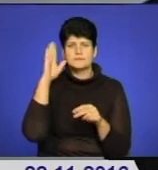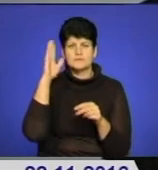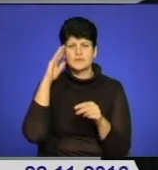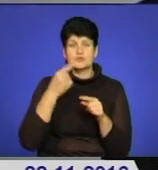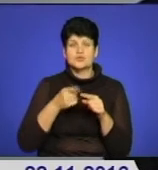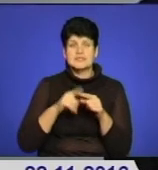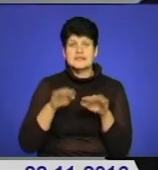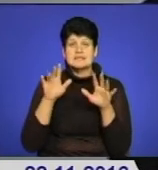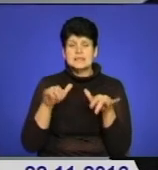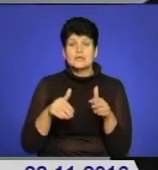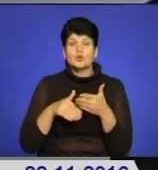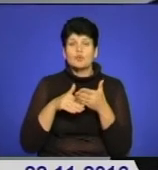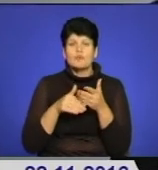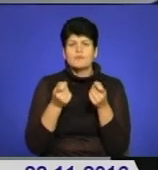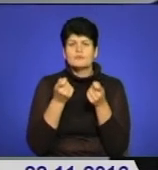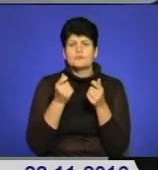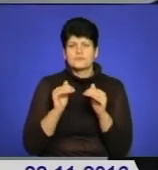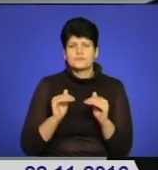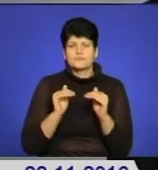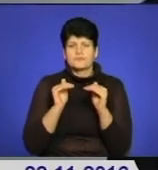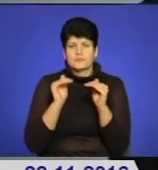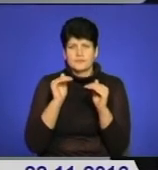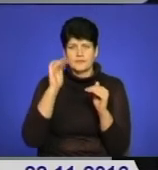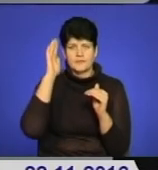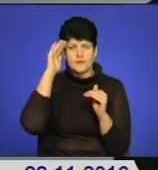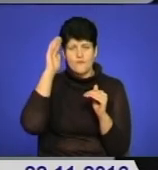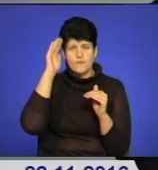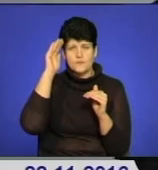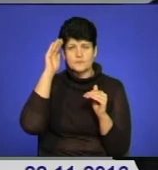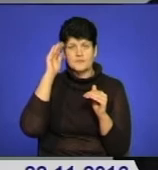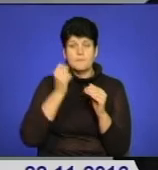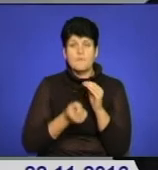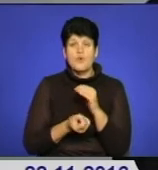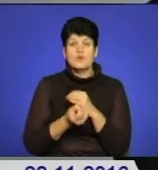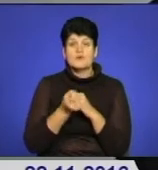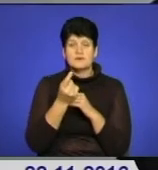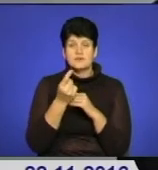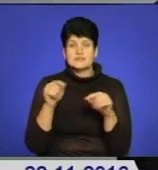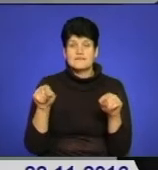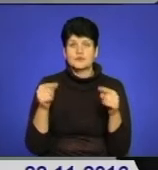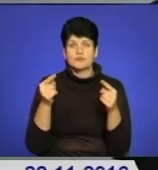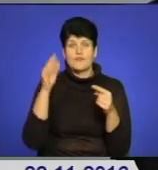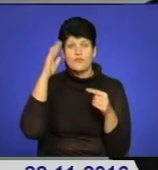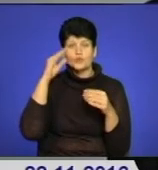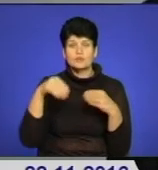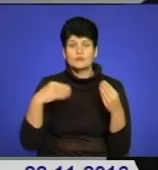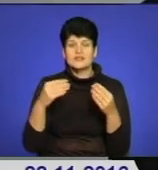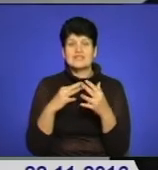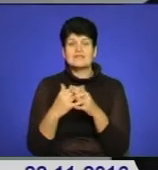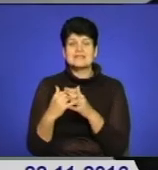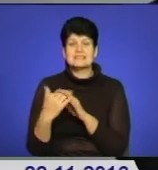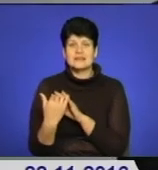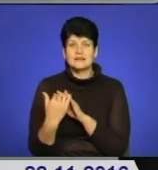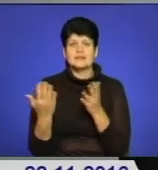цей сніг допоміг підняти рівень ґрунтових вод і відновлюється водопостачання в селах, де